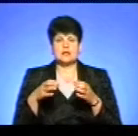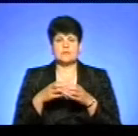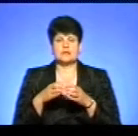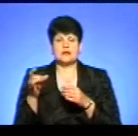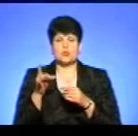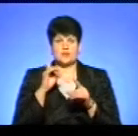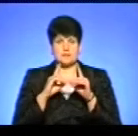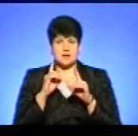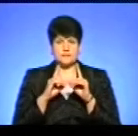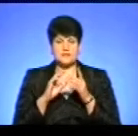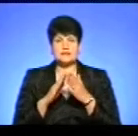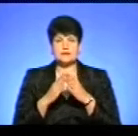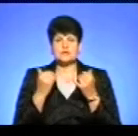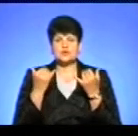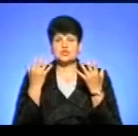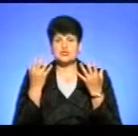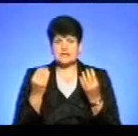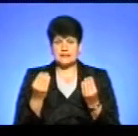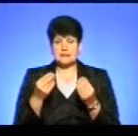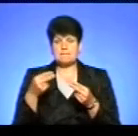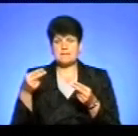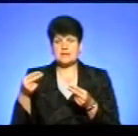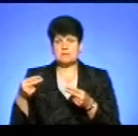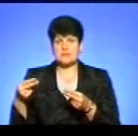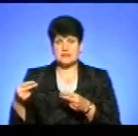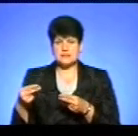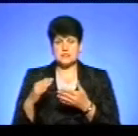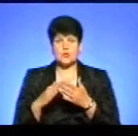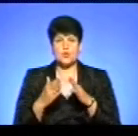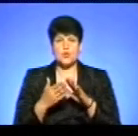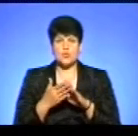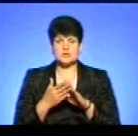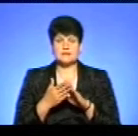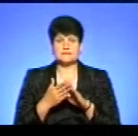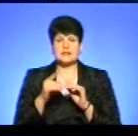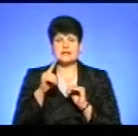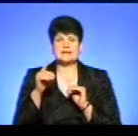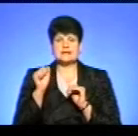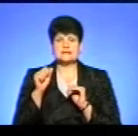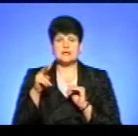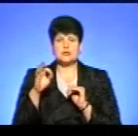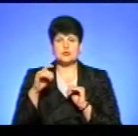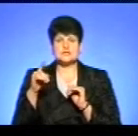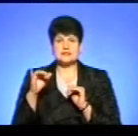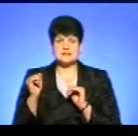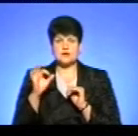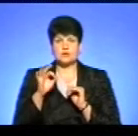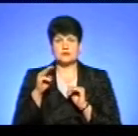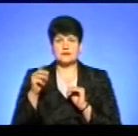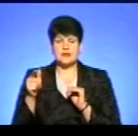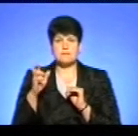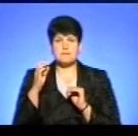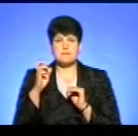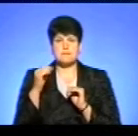радам. Станом на сьогоднішній день підписані угоди із Залозецькою ОТГ, Байковецькою